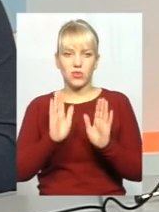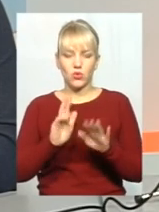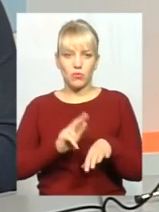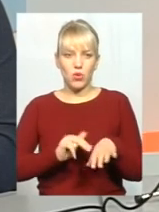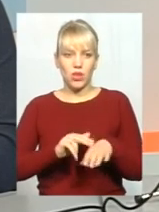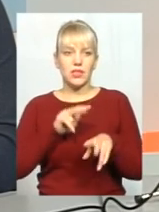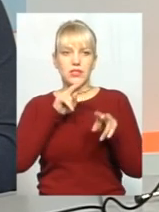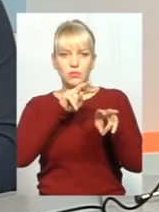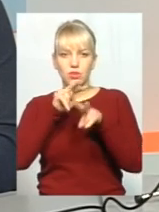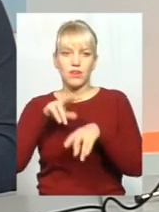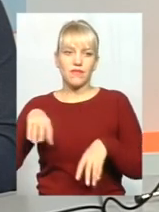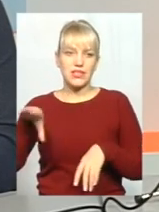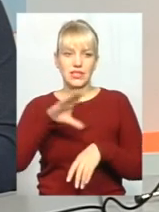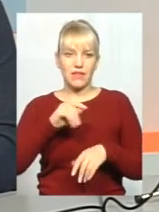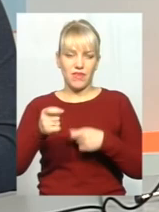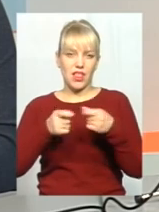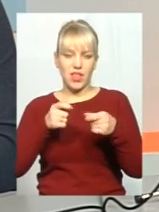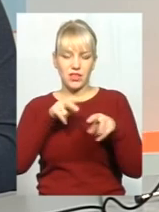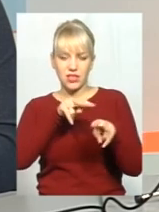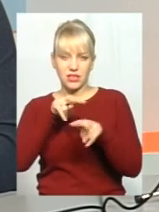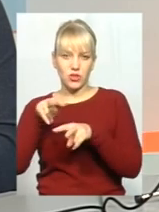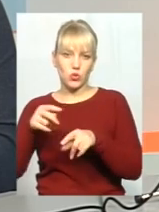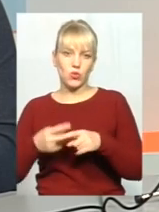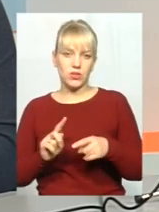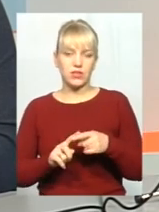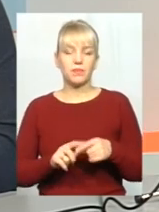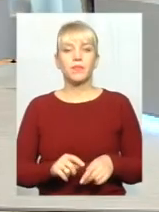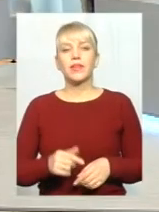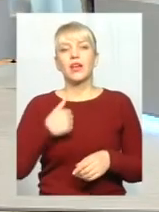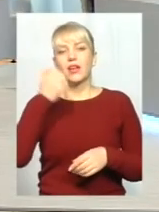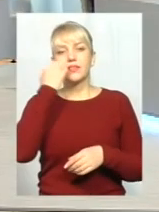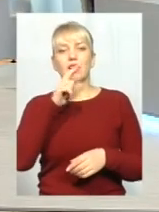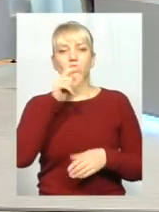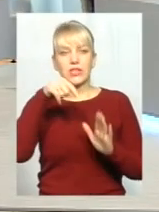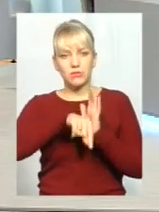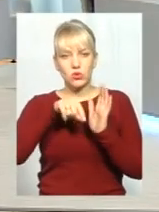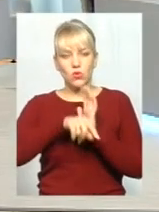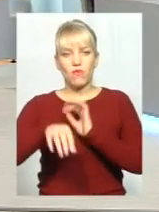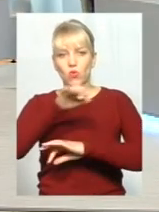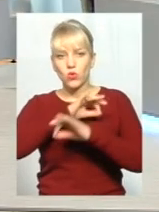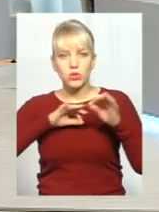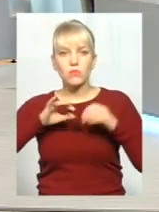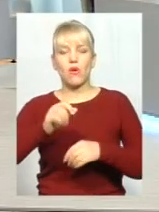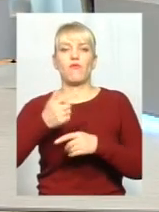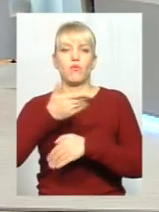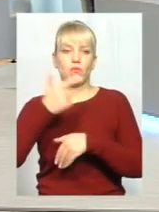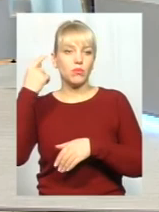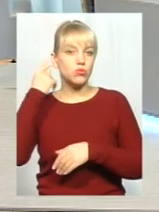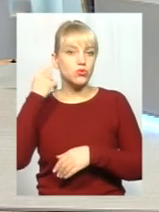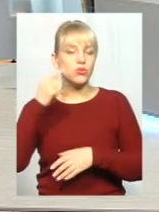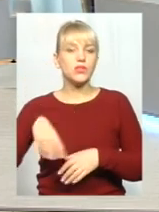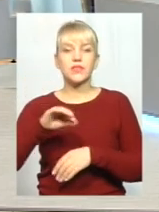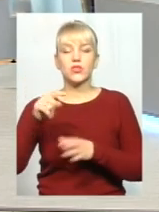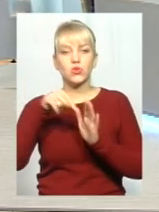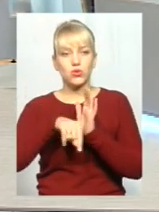спостереження всієї структури влади. Що ж, я вам дякую за цю змістовну розмову. Ми почули і все, що